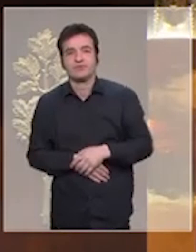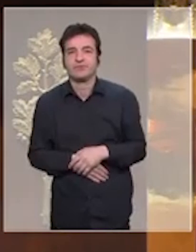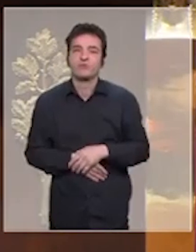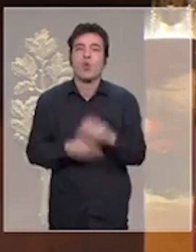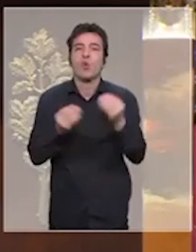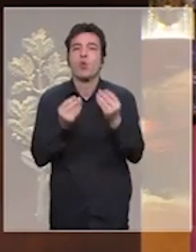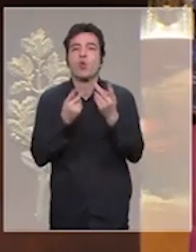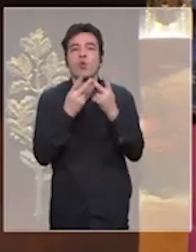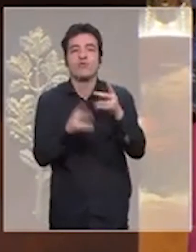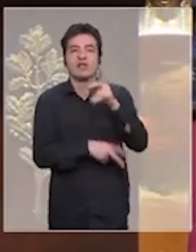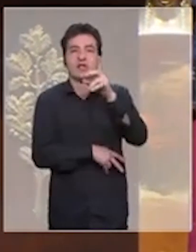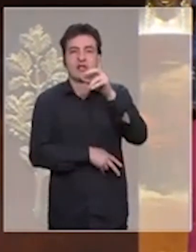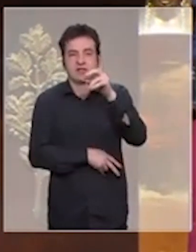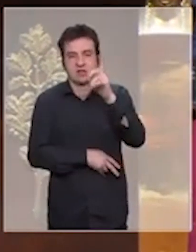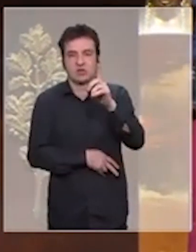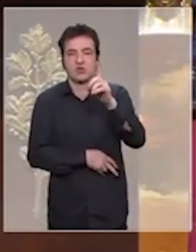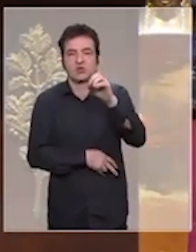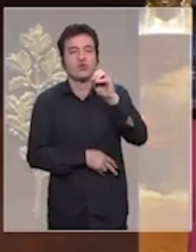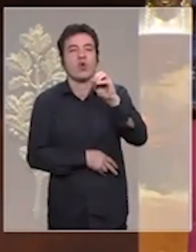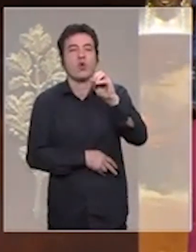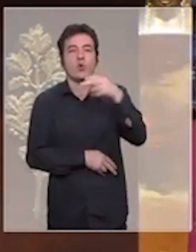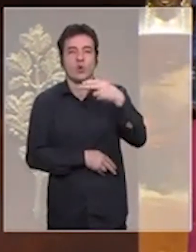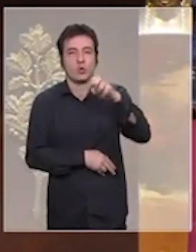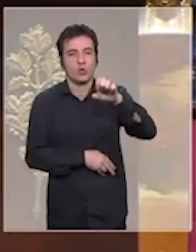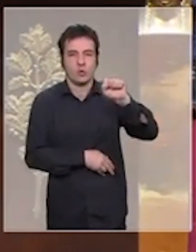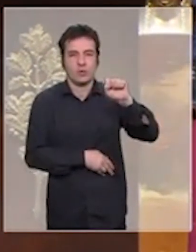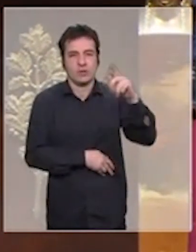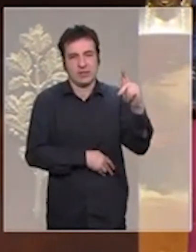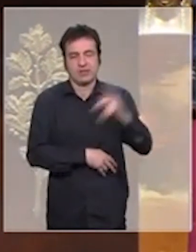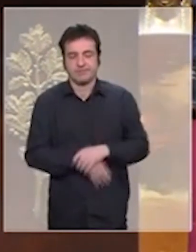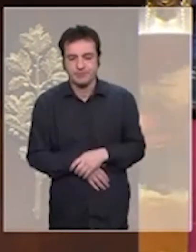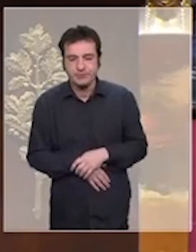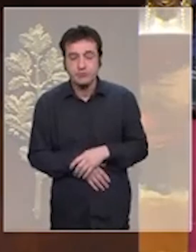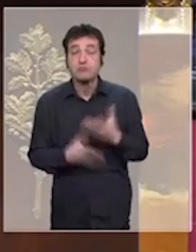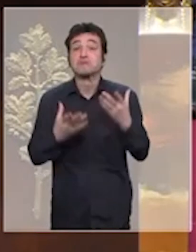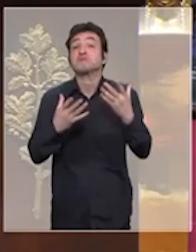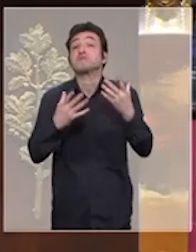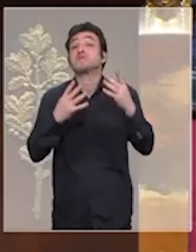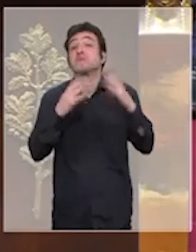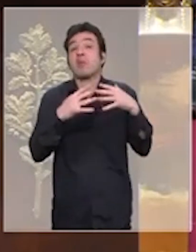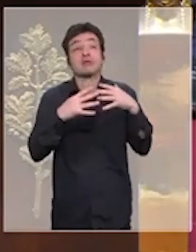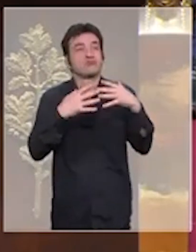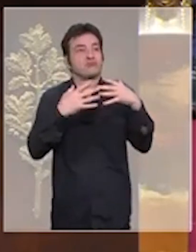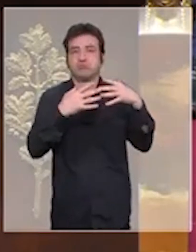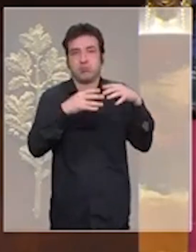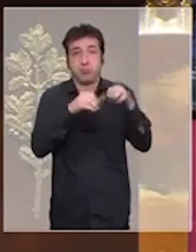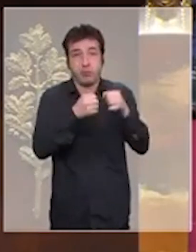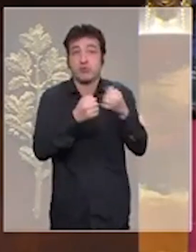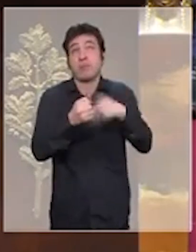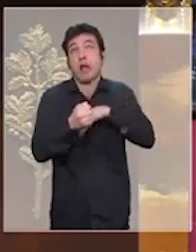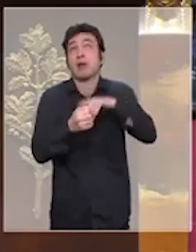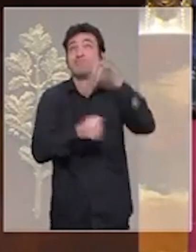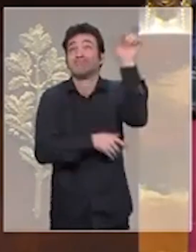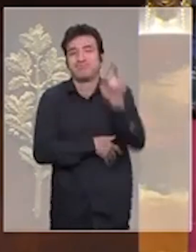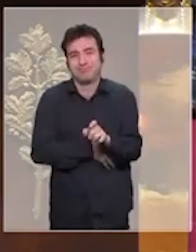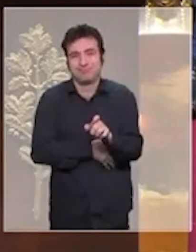au stade Donbass Arena et ce match a été interrompu par un orage et moins de deux ans